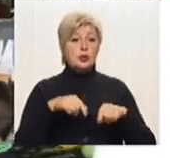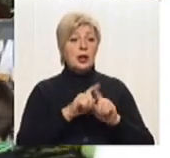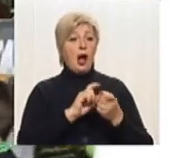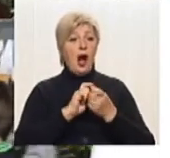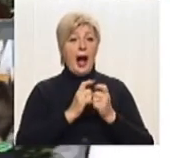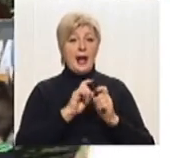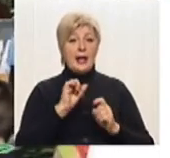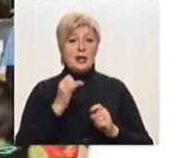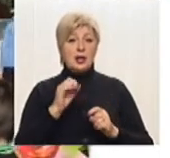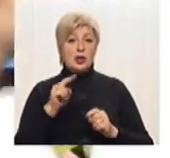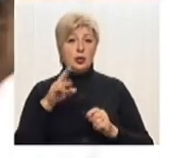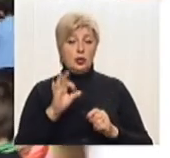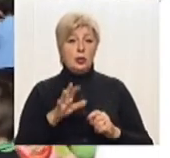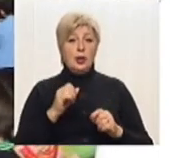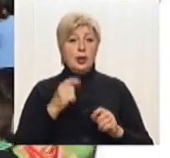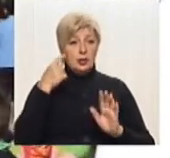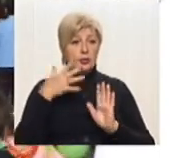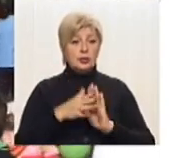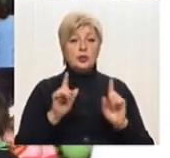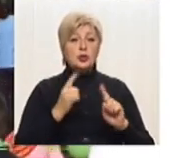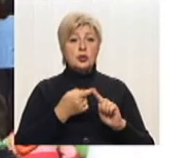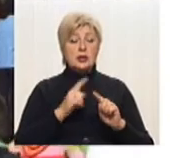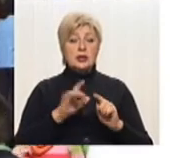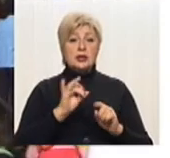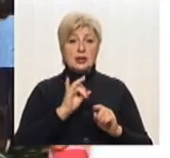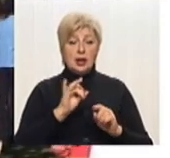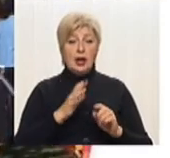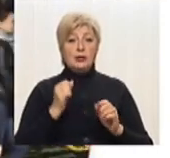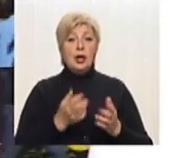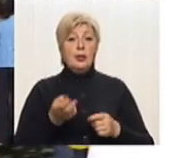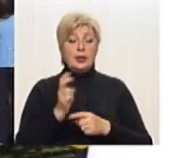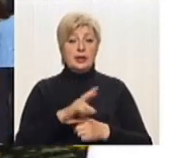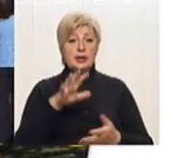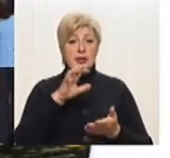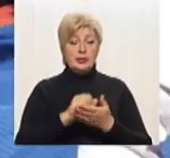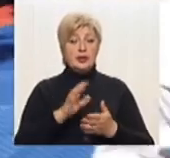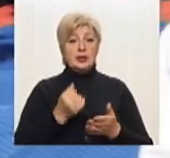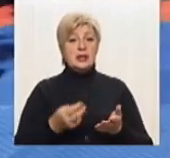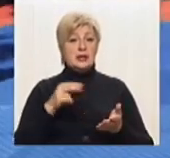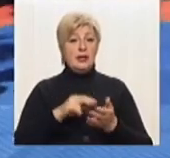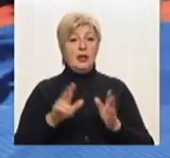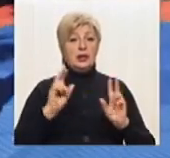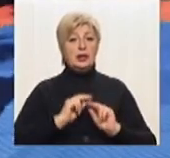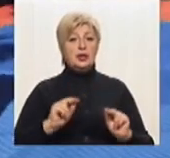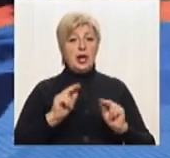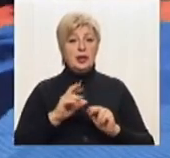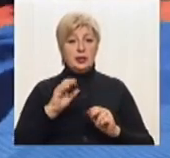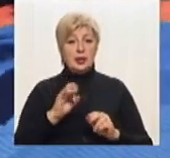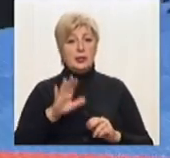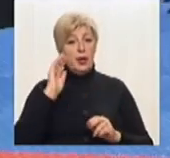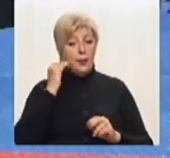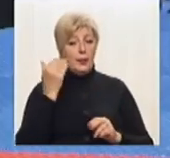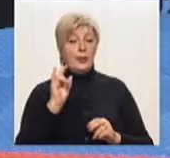непросто, зрозуміти, що це цікаво, і прийти, займатися та ставати тренерами. Леонід Пилипенко займається